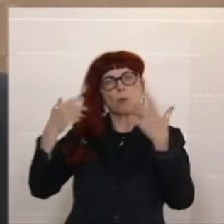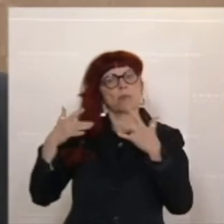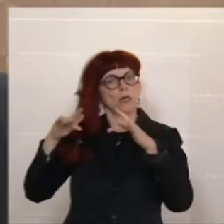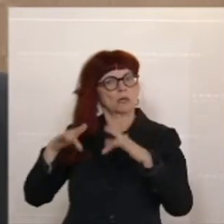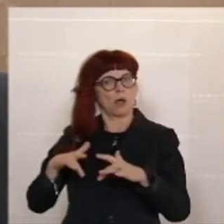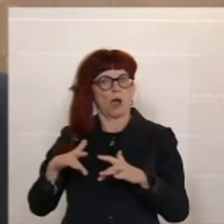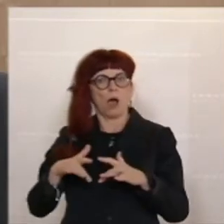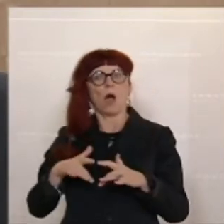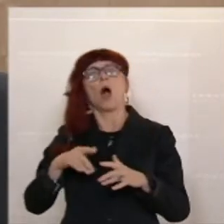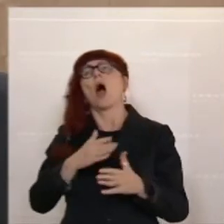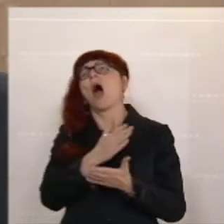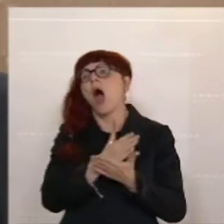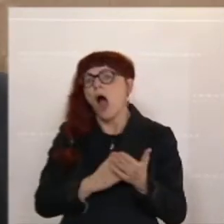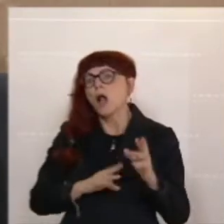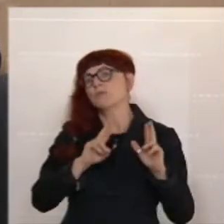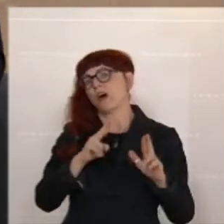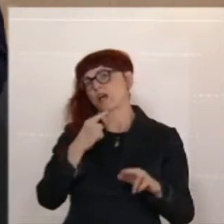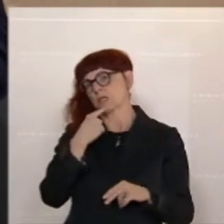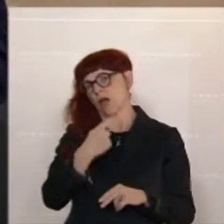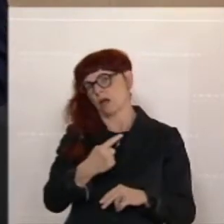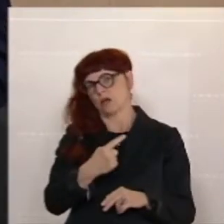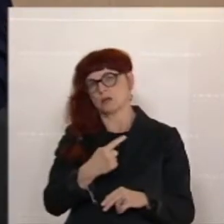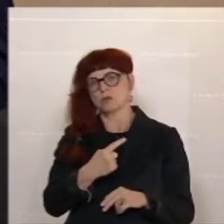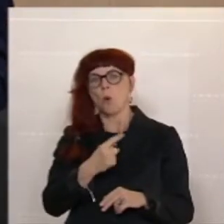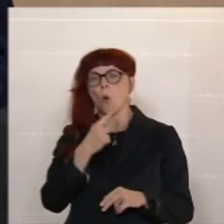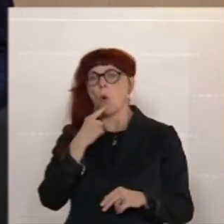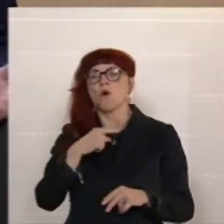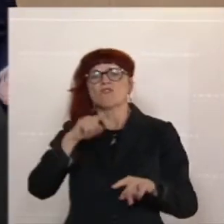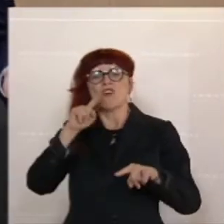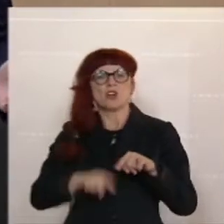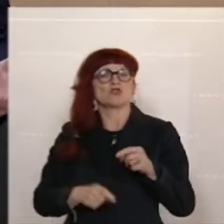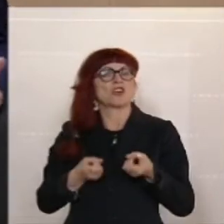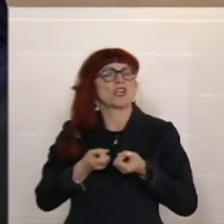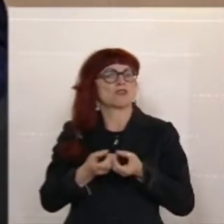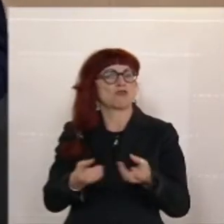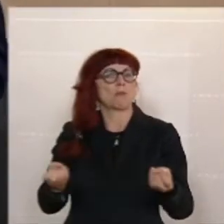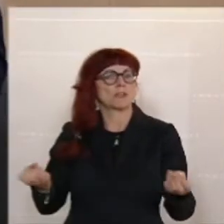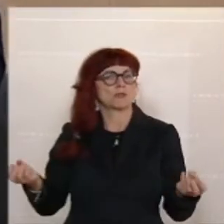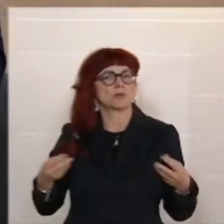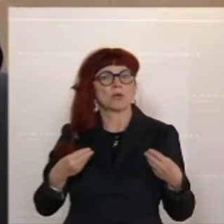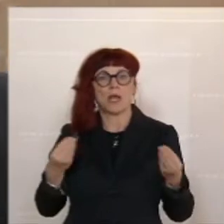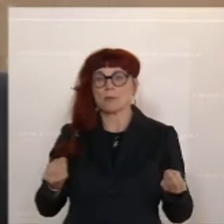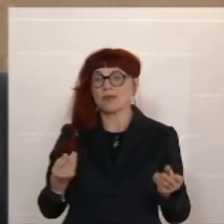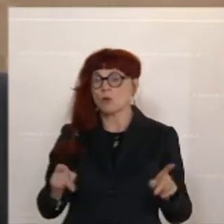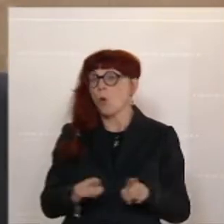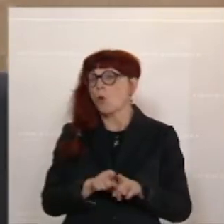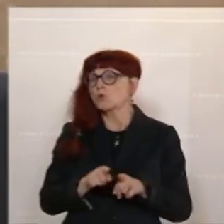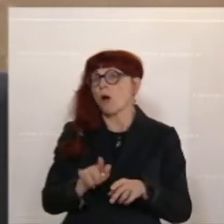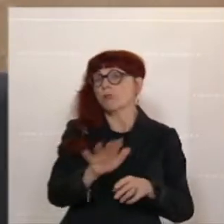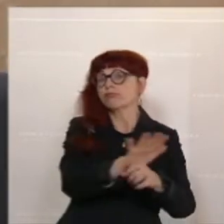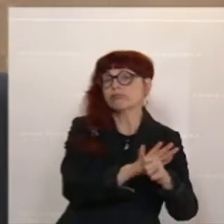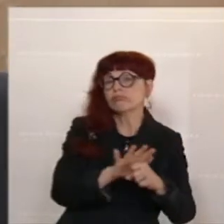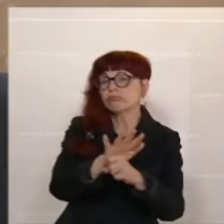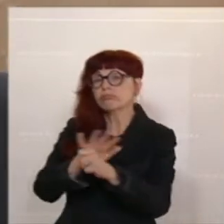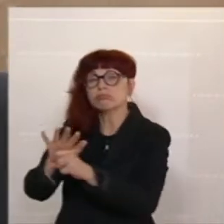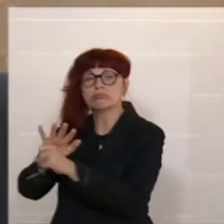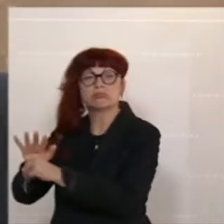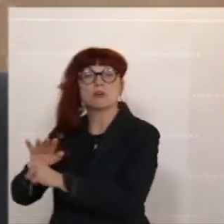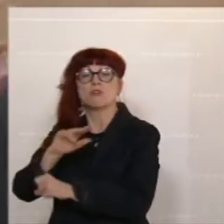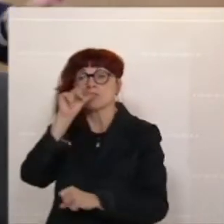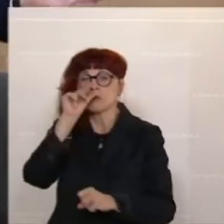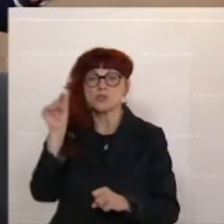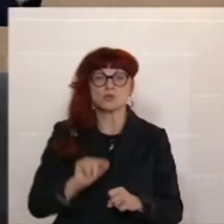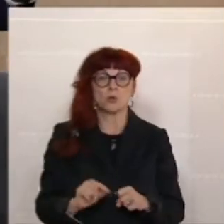und ganz simplen Populismus versucht, politisches Kleingeld zu